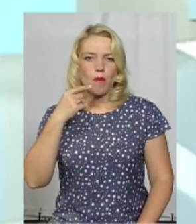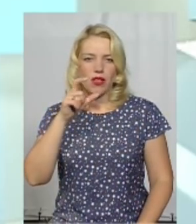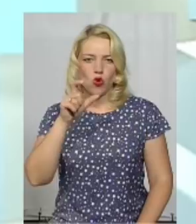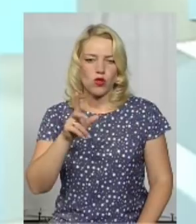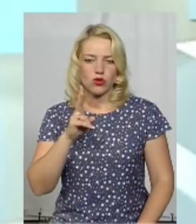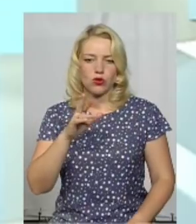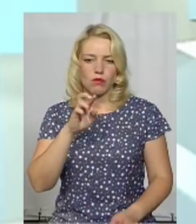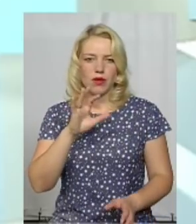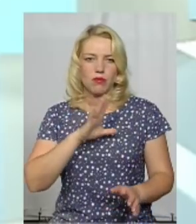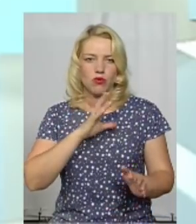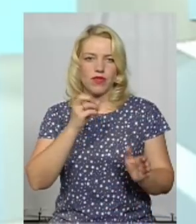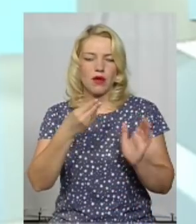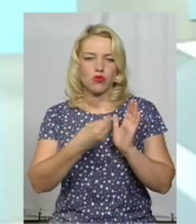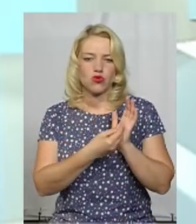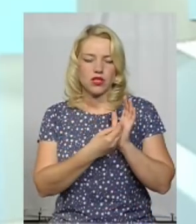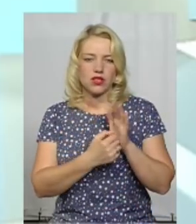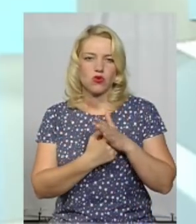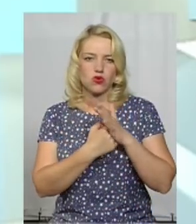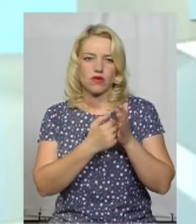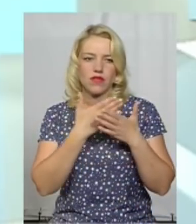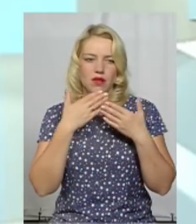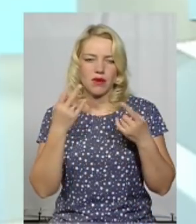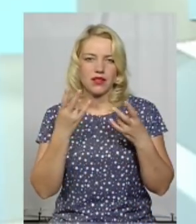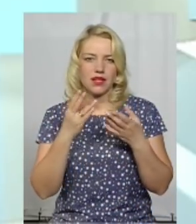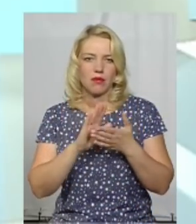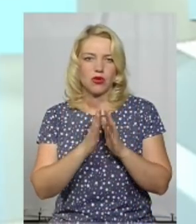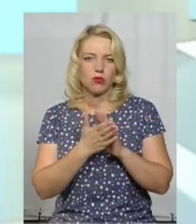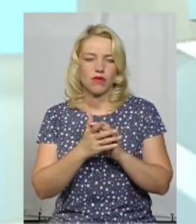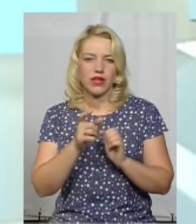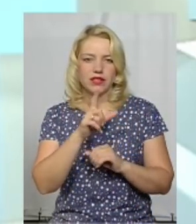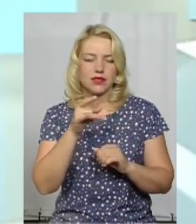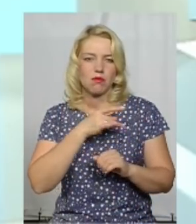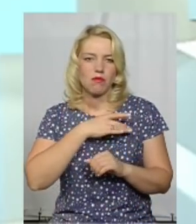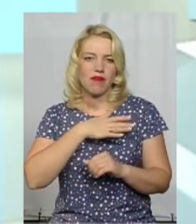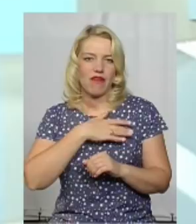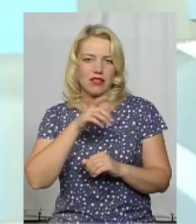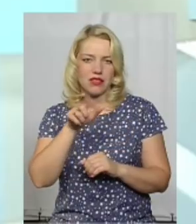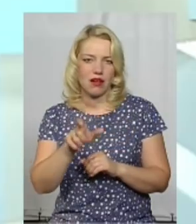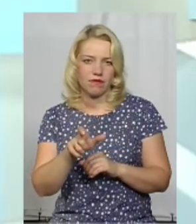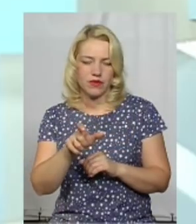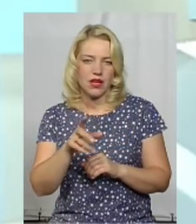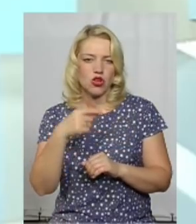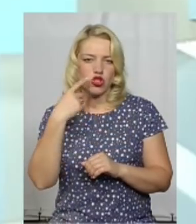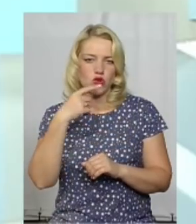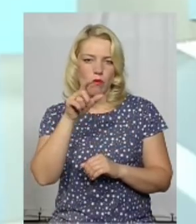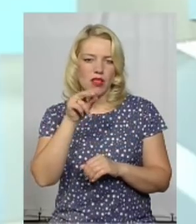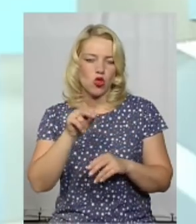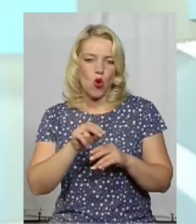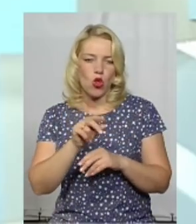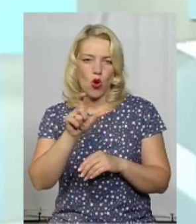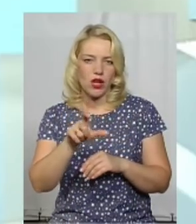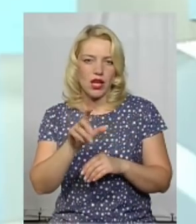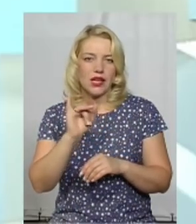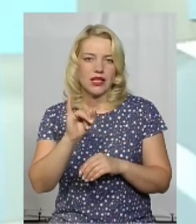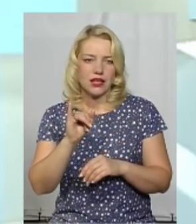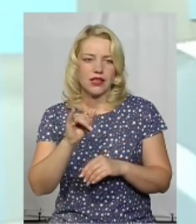бюджетній основі, немає. Тобто, потрібно домовлятися з приватним стоматологом, який би проводив даний